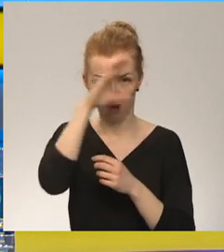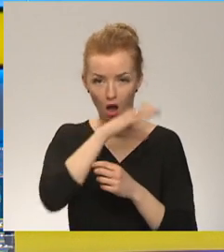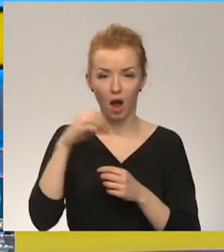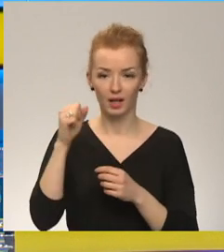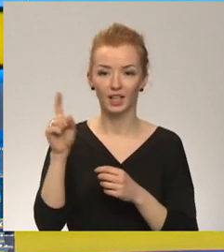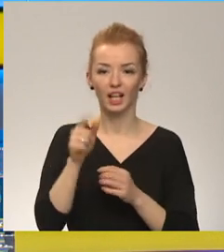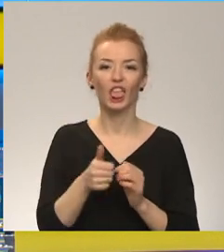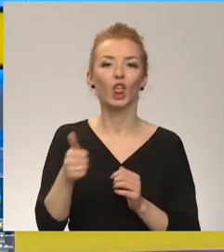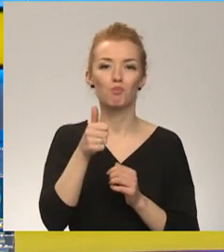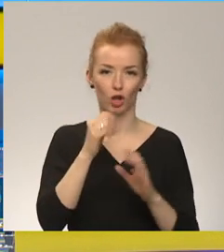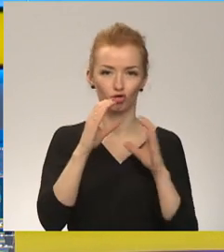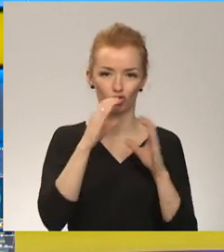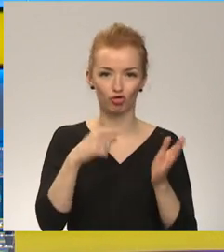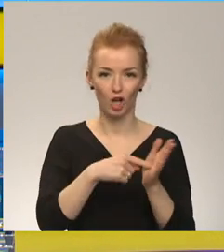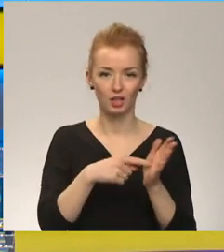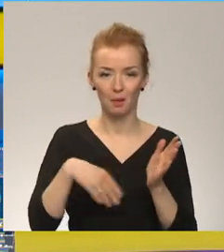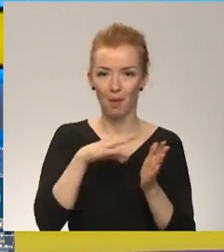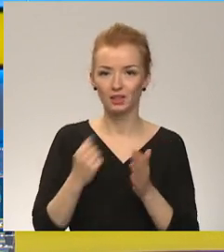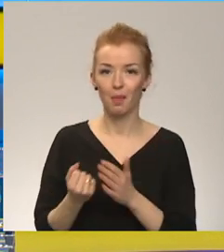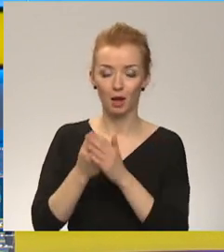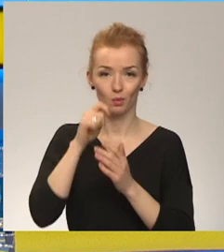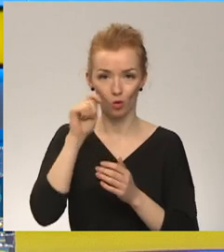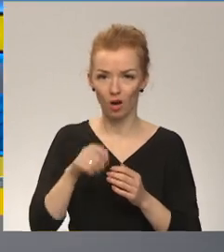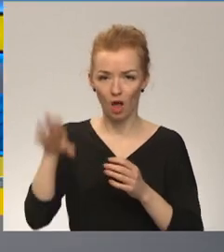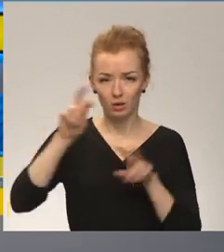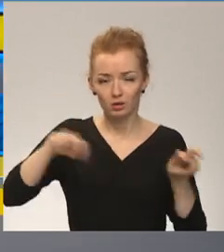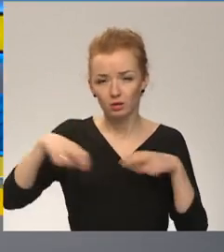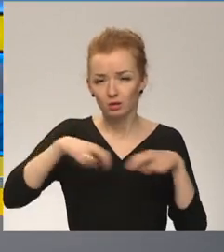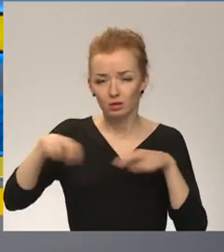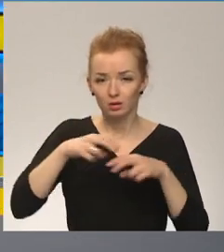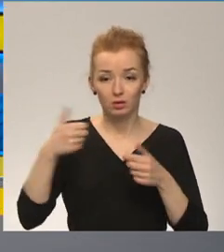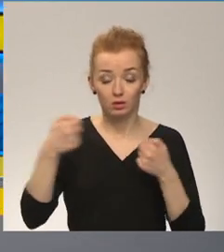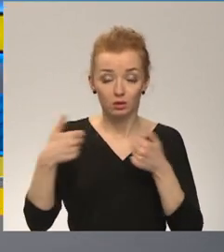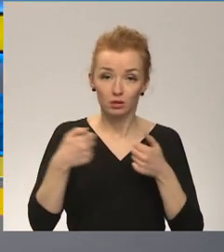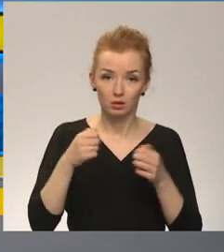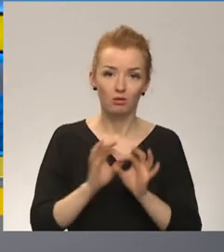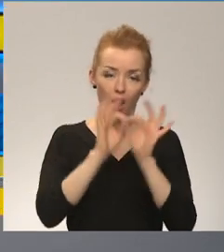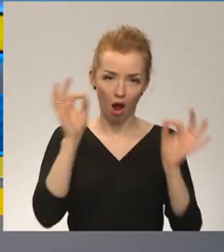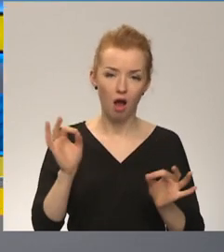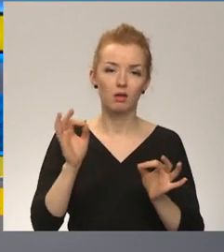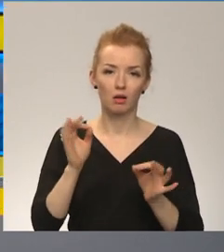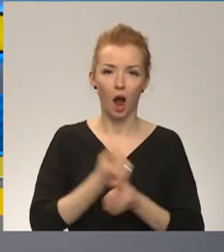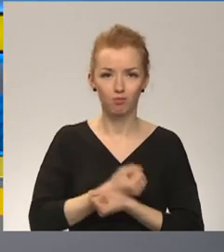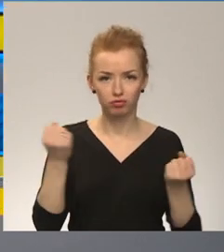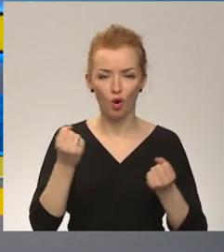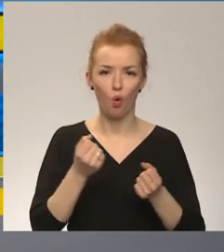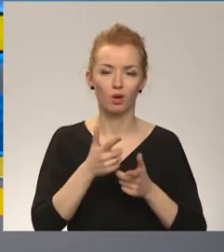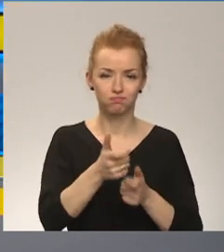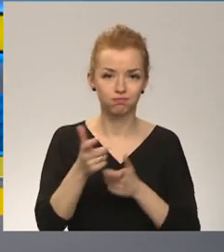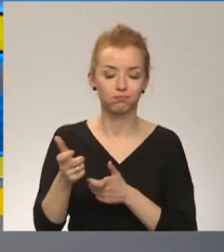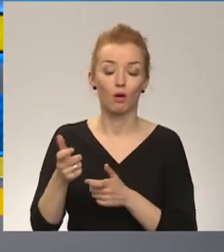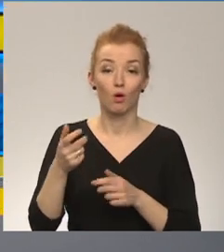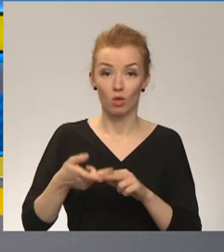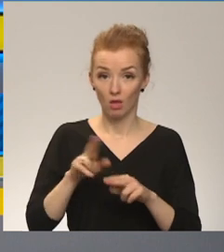īpaši čats, kurā mēs atbalstam Ukrainu. Mēs naktī visi sarakstījāmies, viņi ziņoja jau par konkrētām apšaudēm, konkrētu bombardēšanu. Tāda